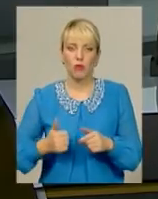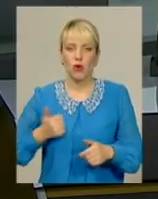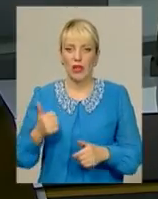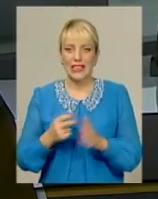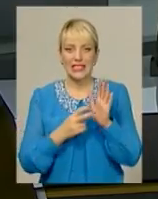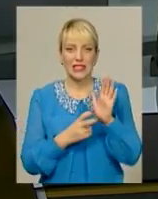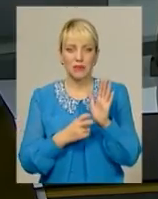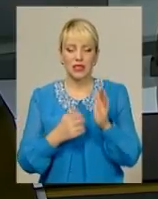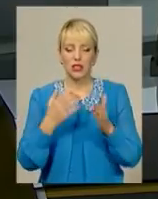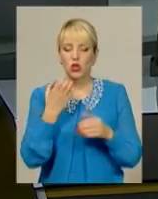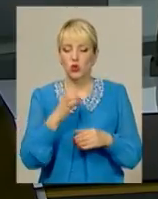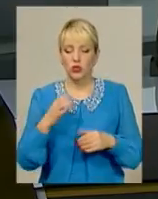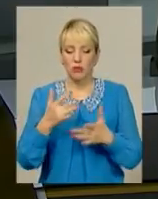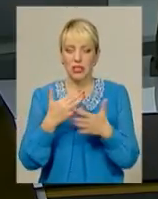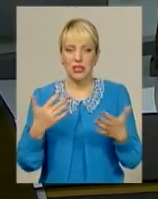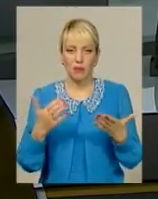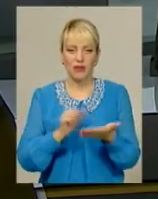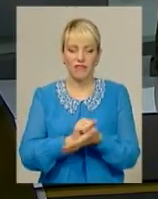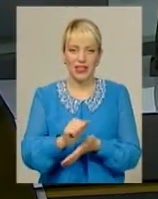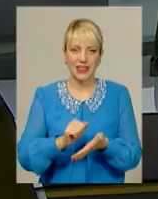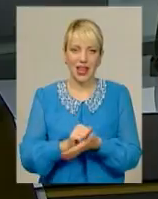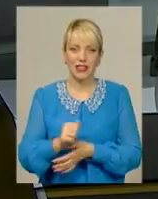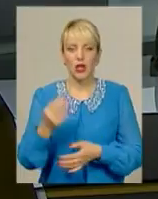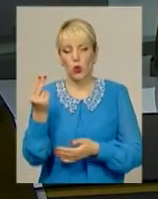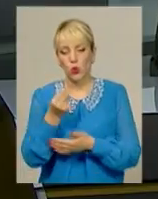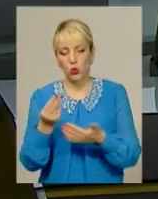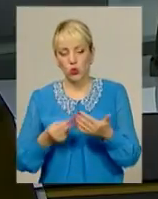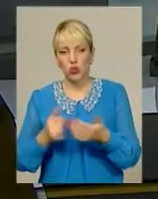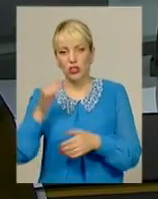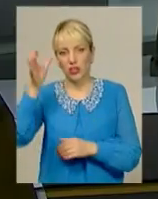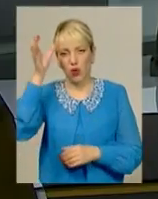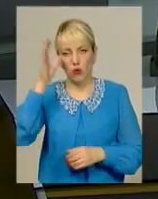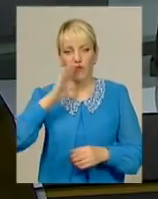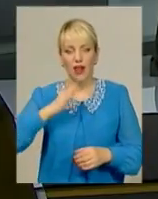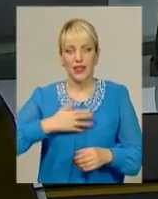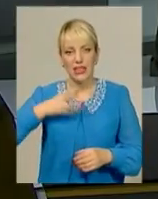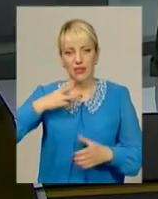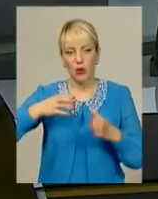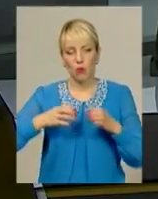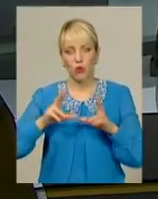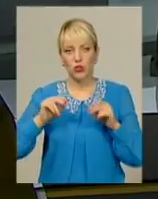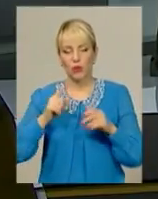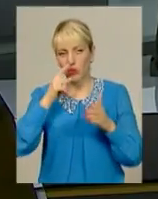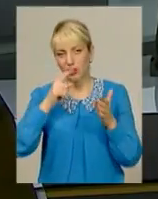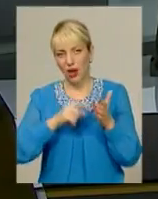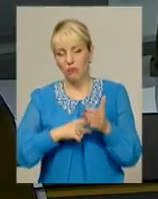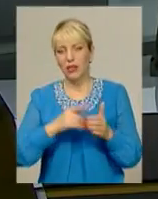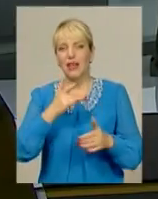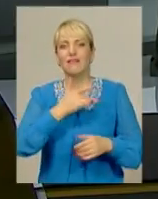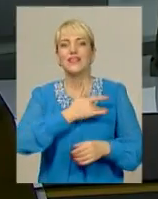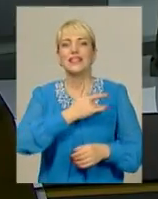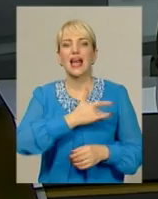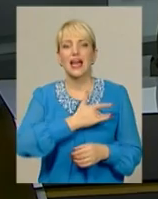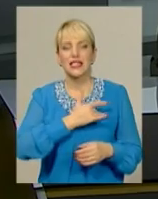понад 700 сотнями різноманітних видань – і художніх, і наукових. А ось нашій знімальній групі пощастило потрапити в саме серце